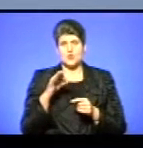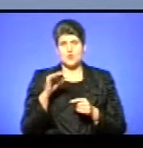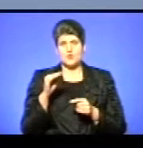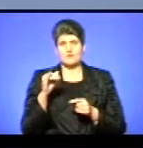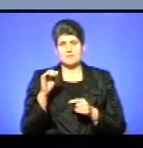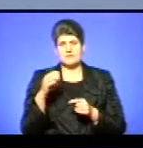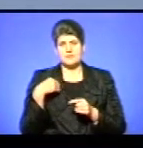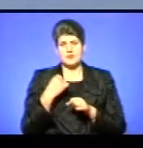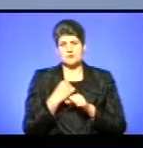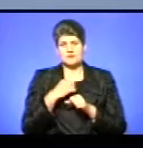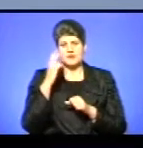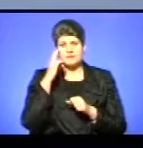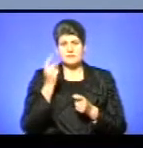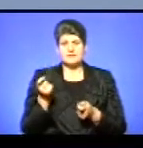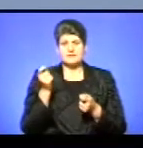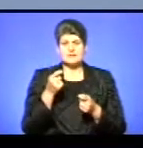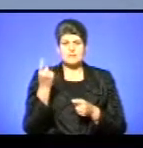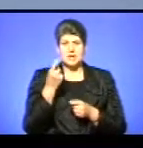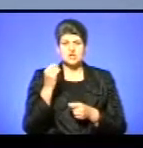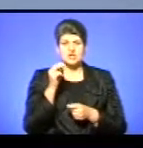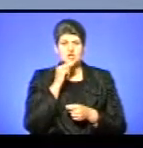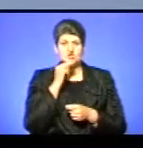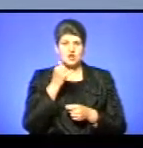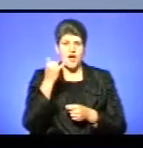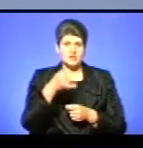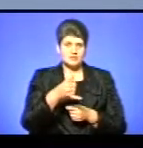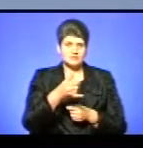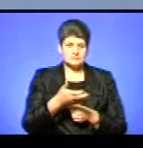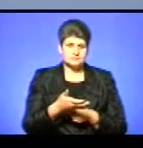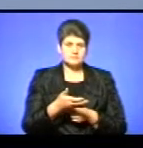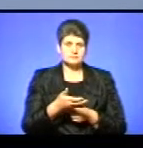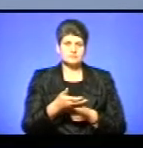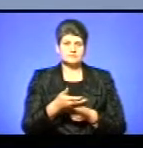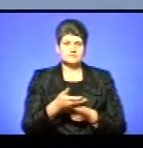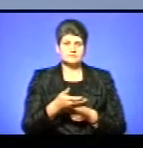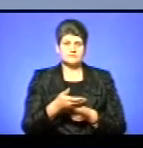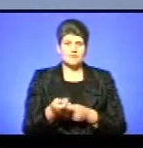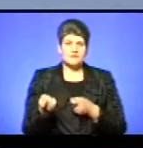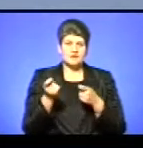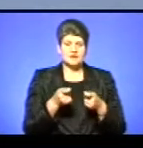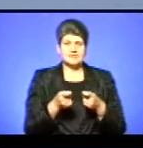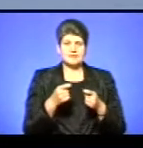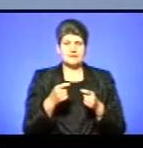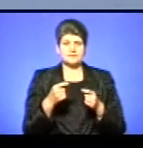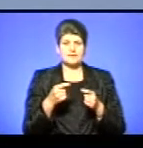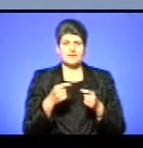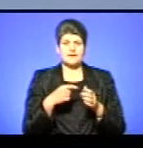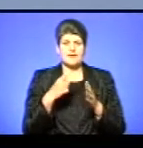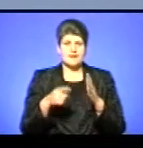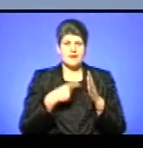тоді працював в Києві, ми привезли перший чайник, от буквально під стелу, привезли генератор, і